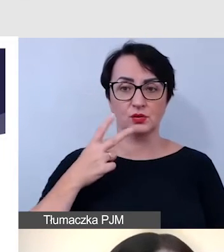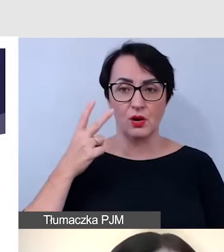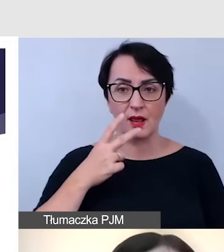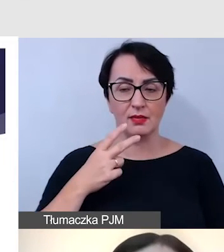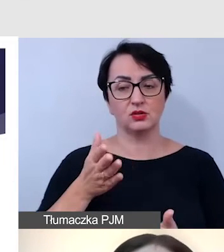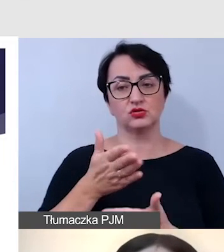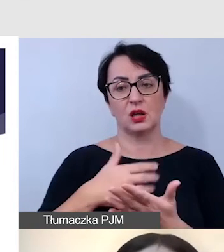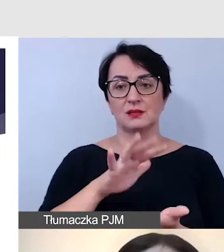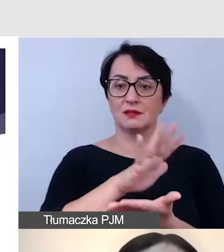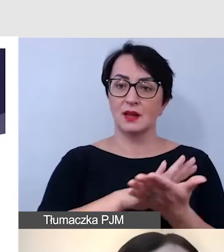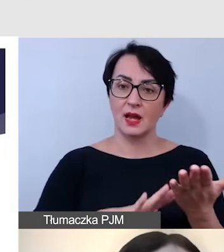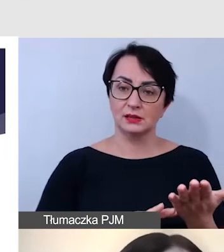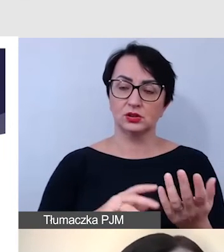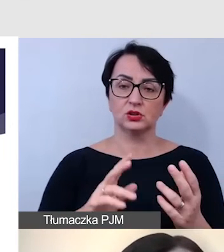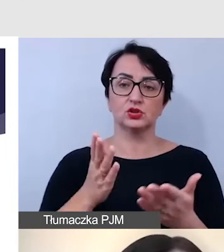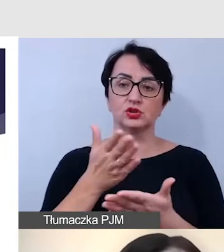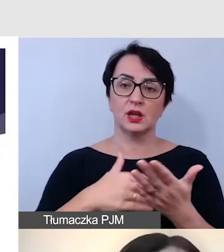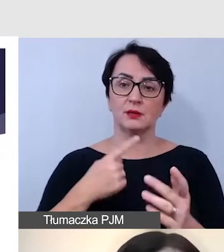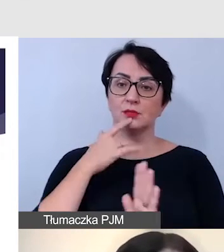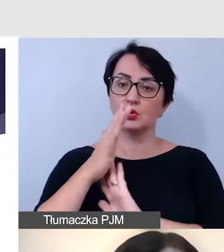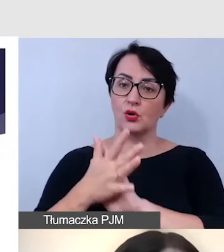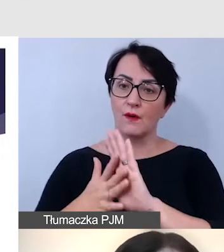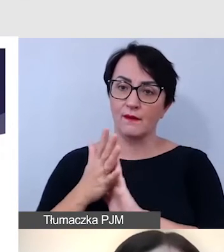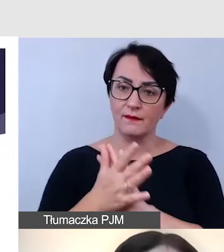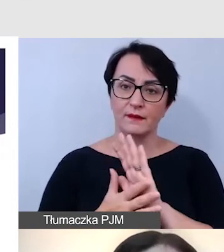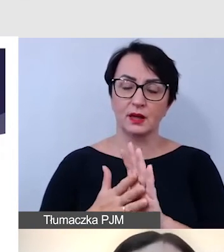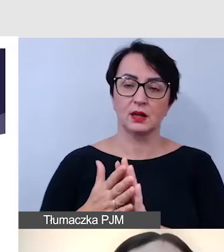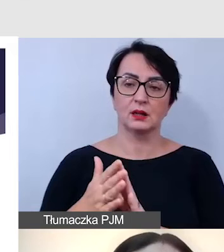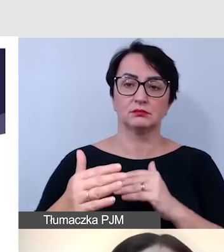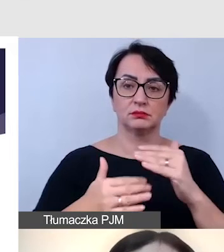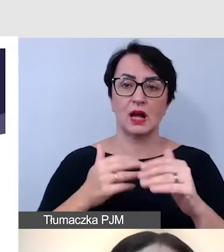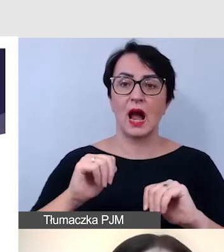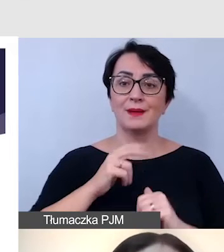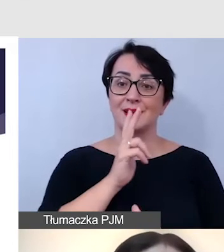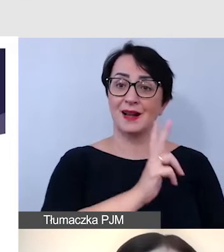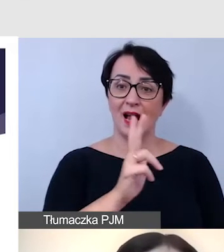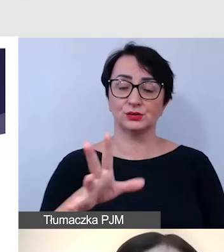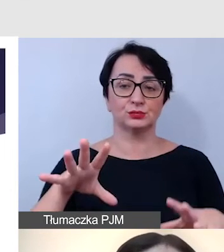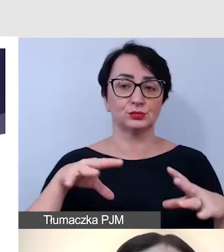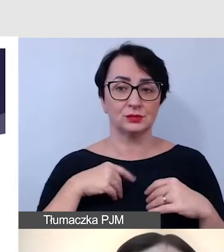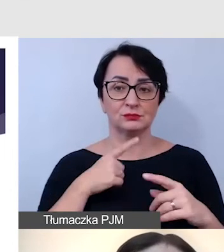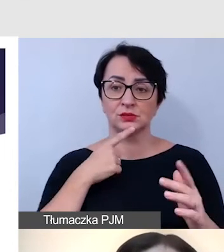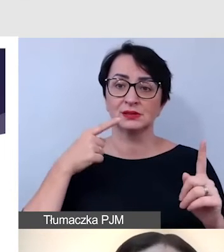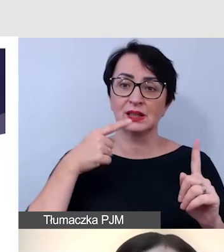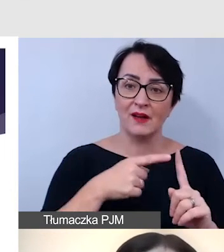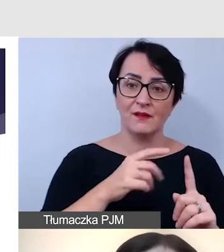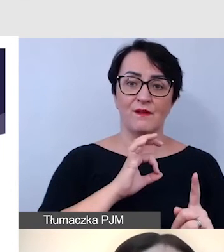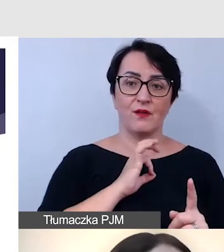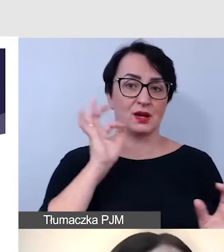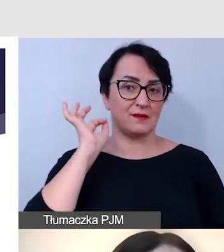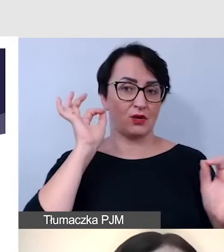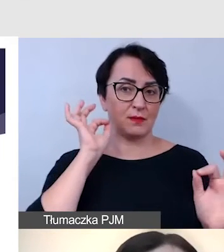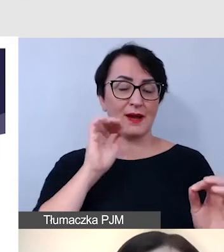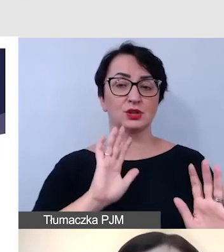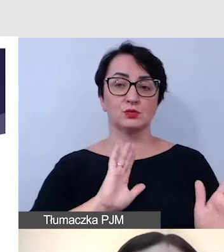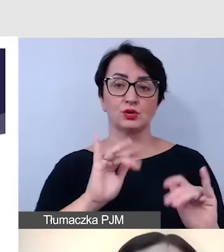tekstem, część była w języku migowym i tak by każdy mógł trafić na tą informację